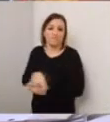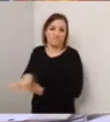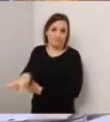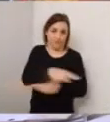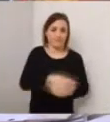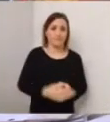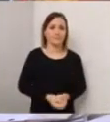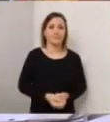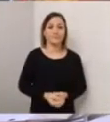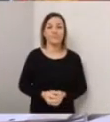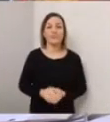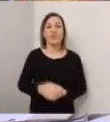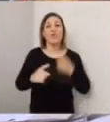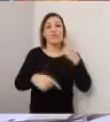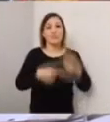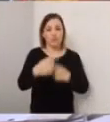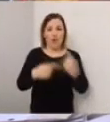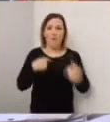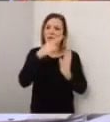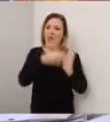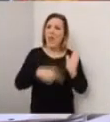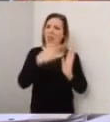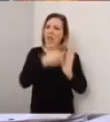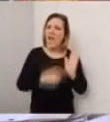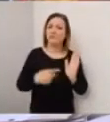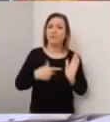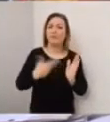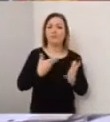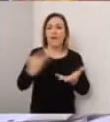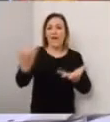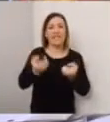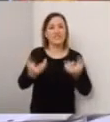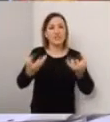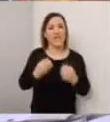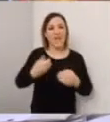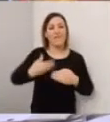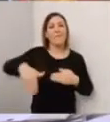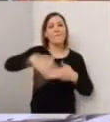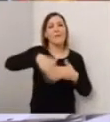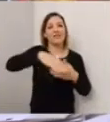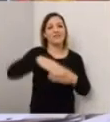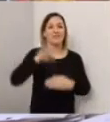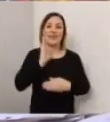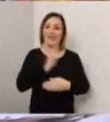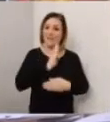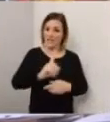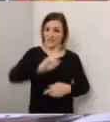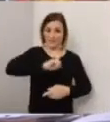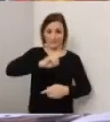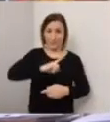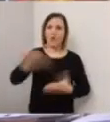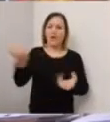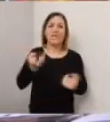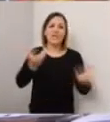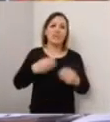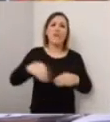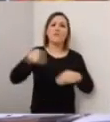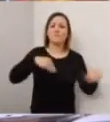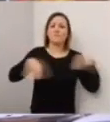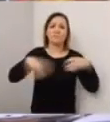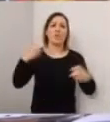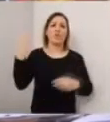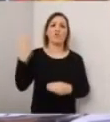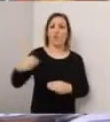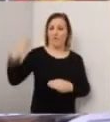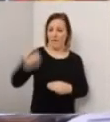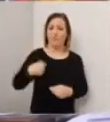corso di sanificazione. Dopo volevo leggere, noi riceviamo sulla pagina Facebook parecchie